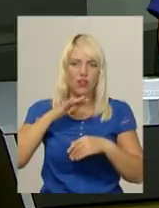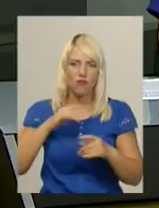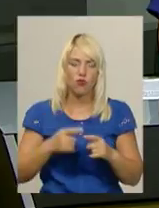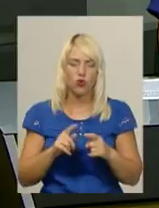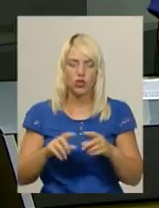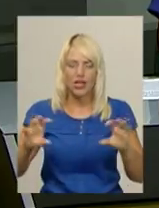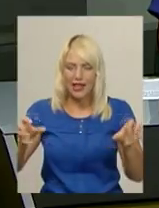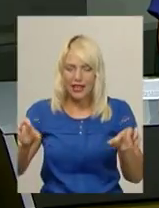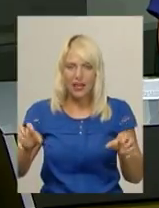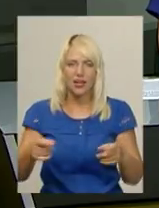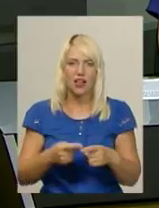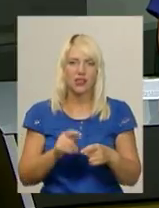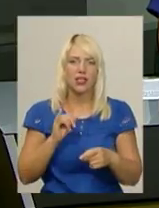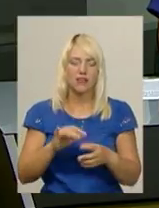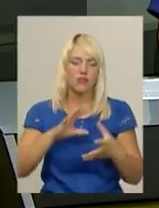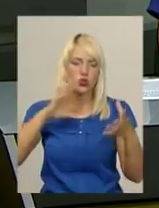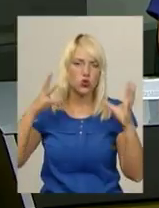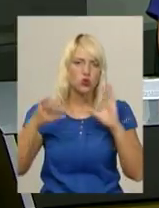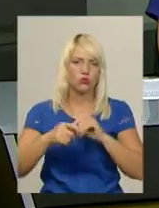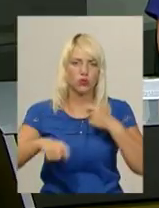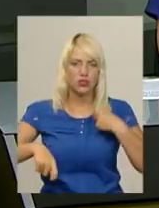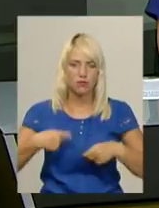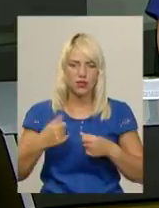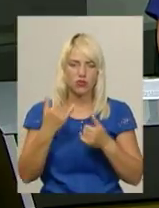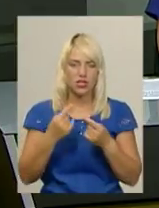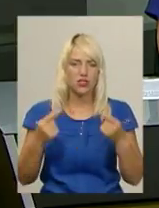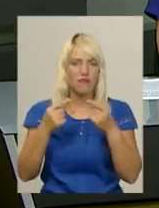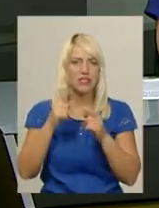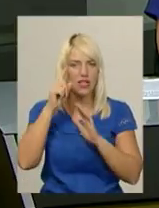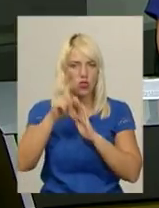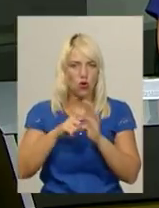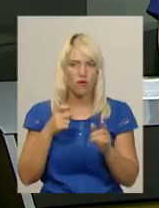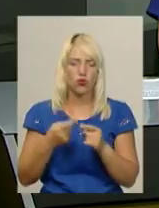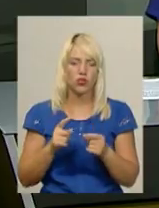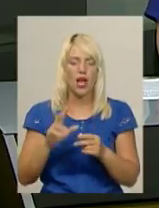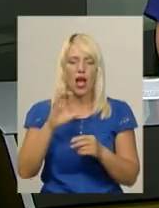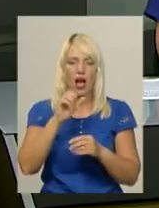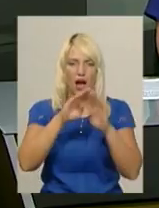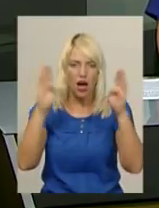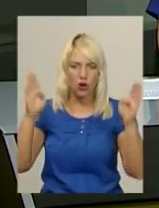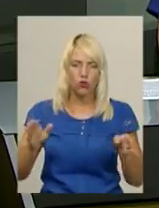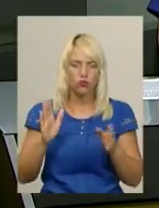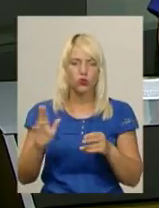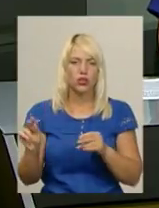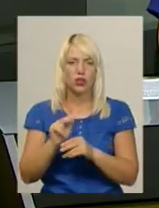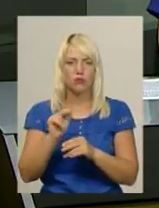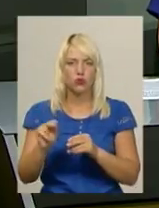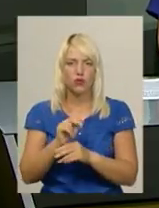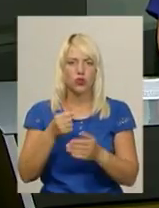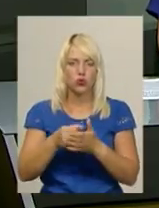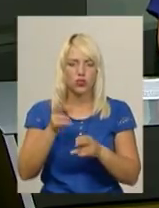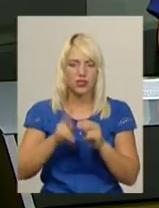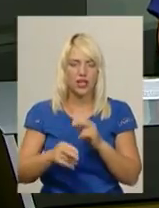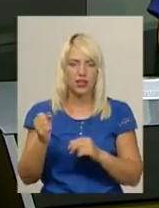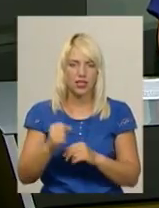та палички для антиковзання. Суму збитків встановлюють. Арку планують відремонтувати до кінця тижня. Нагадаю, розпилювач встановив